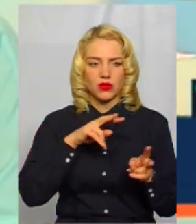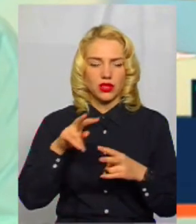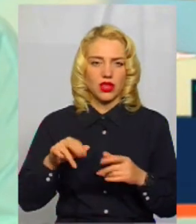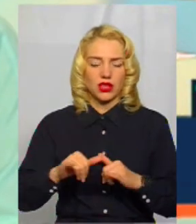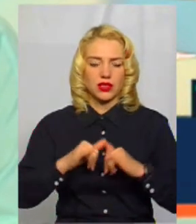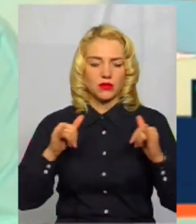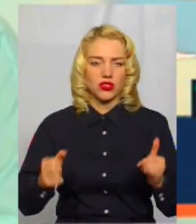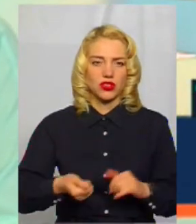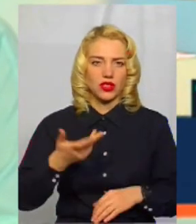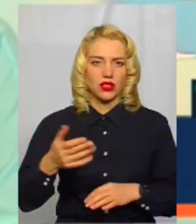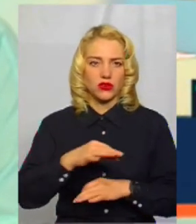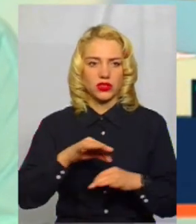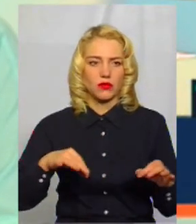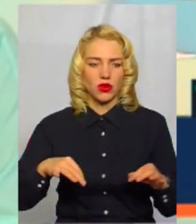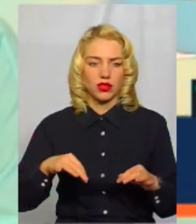кількості проєктів.